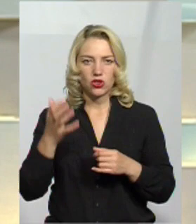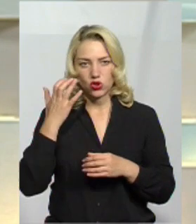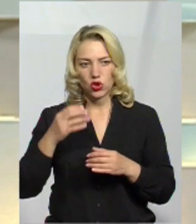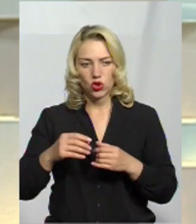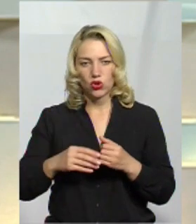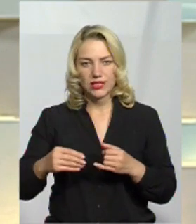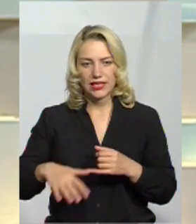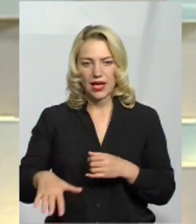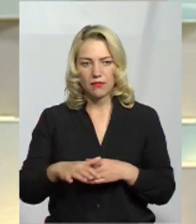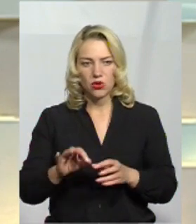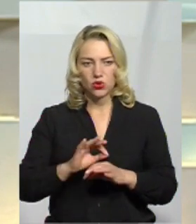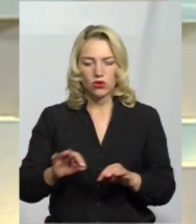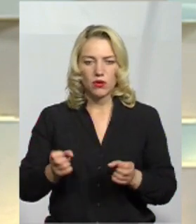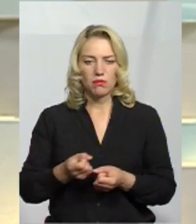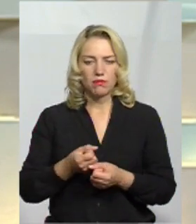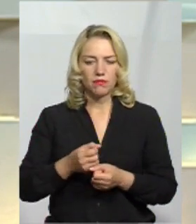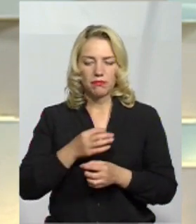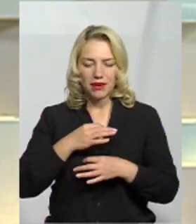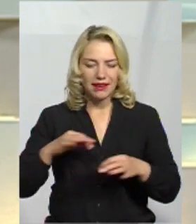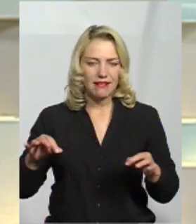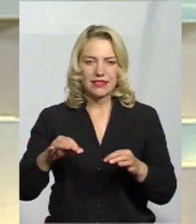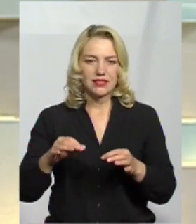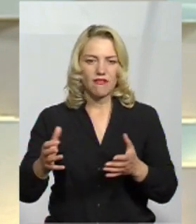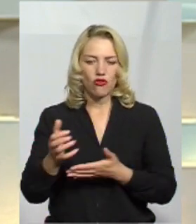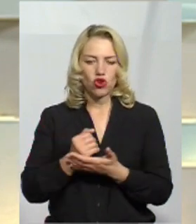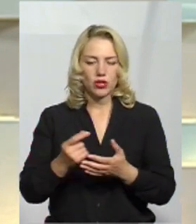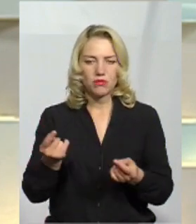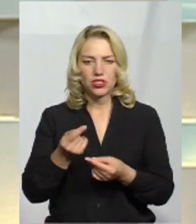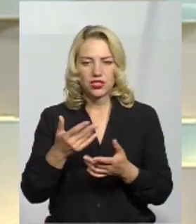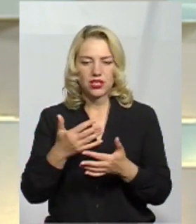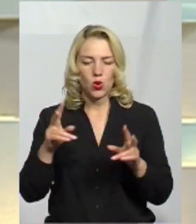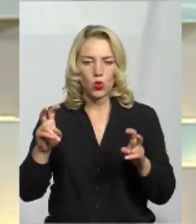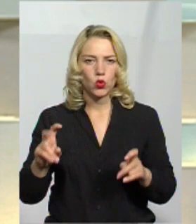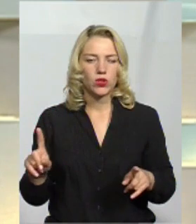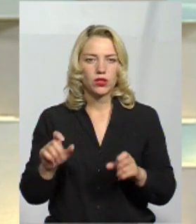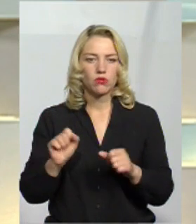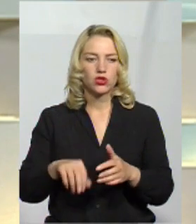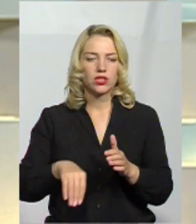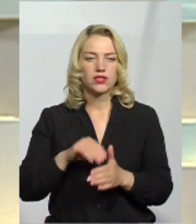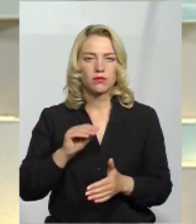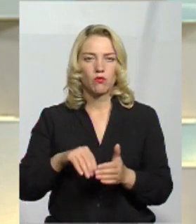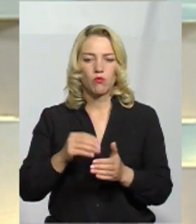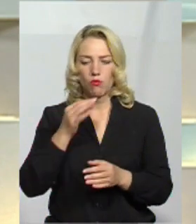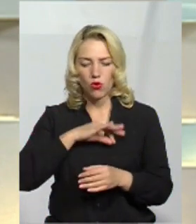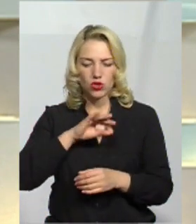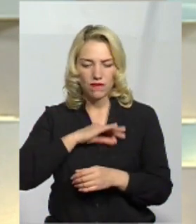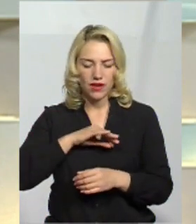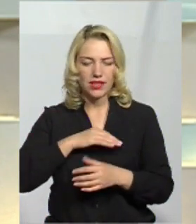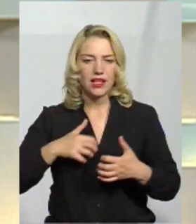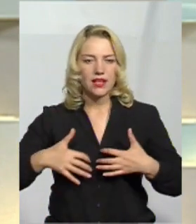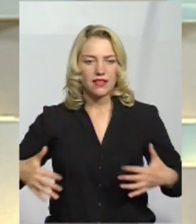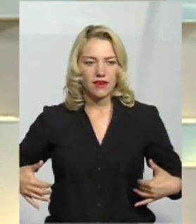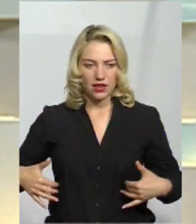чудові і прекрасні врожаї, пшениці і різних культур, які можуть споживати тварини